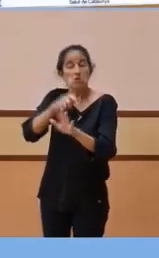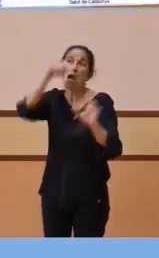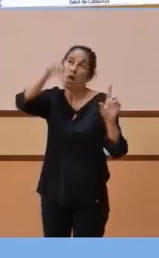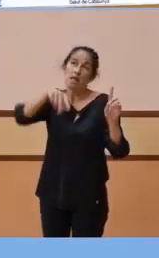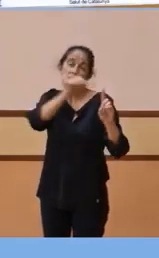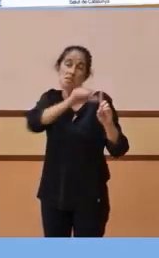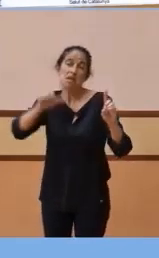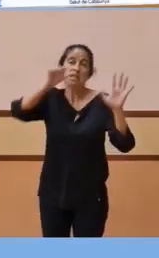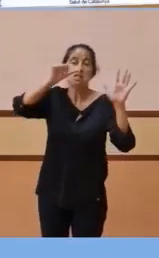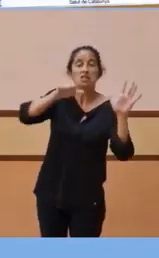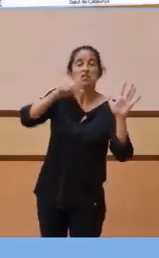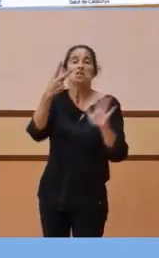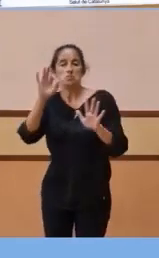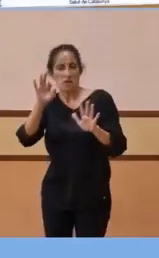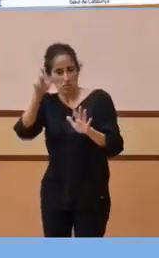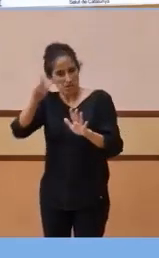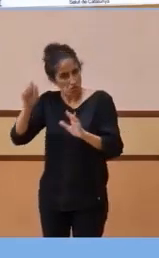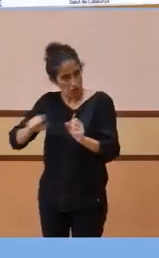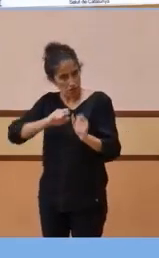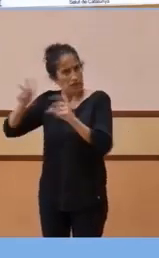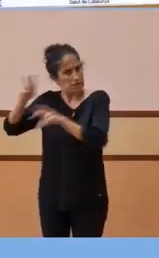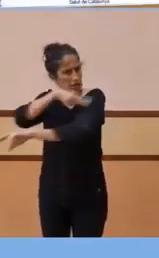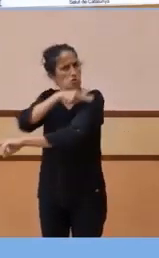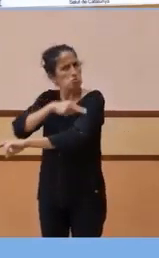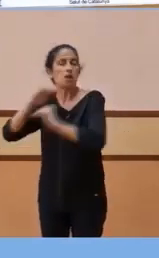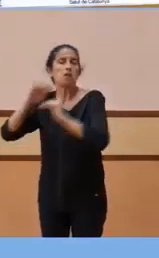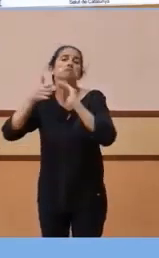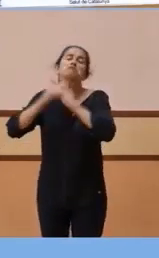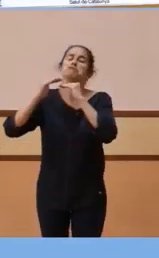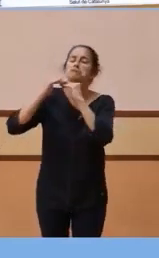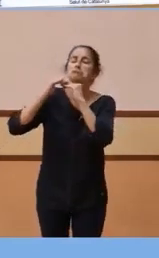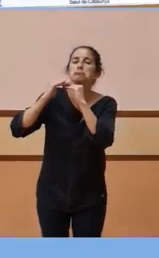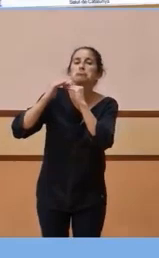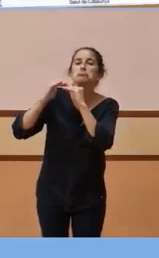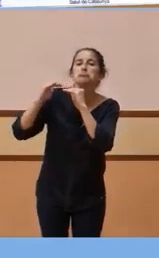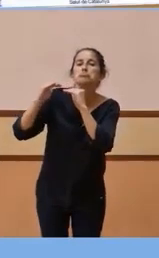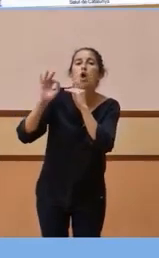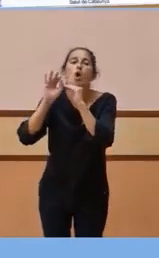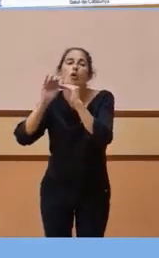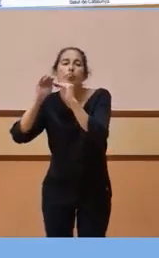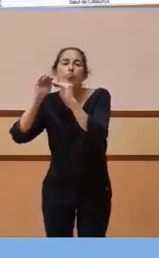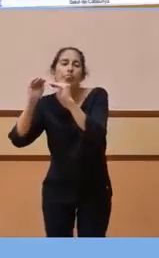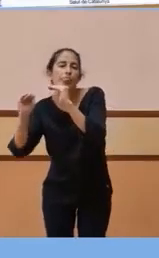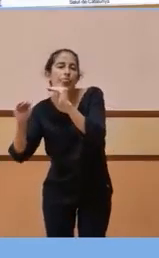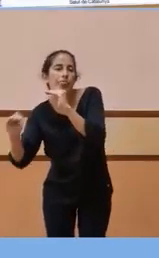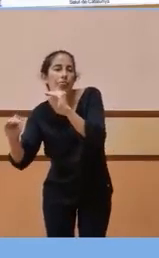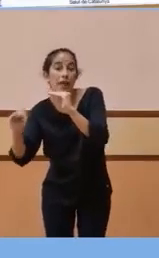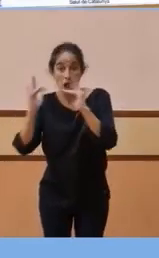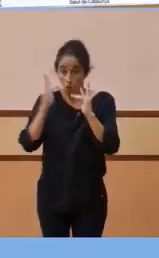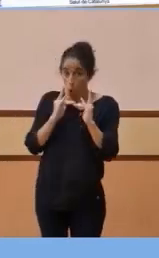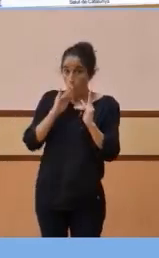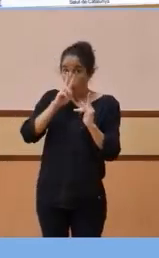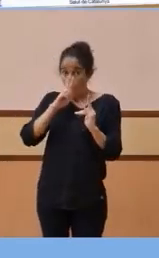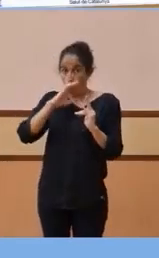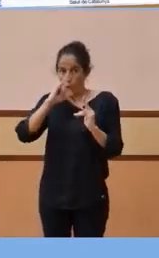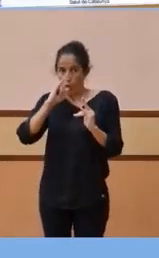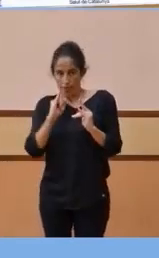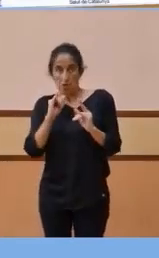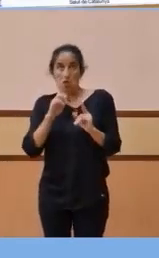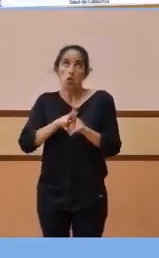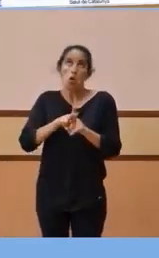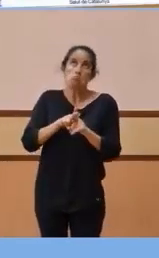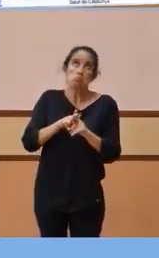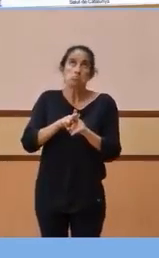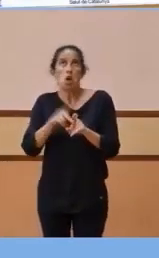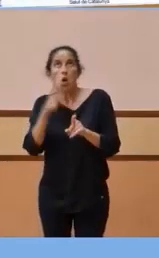620, per tant, una estabilització, una certa tendència a la davallada. En els llits de crítics, anem segurament una o dues